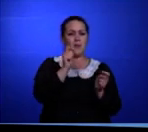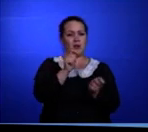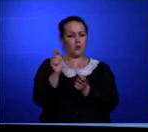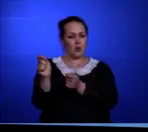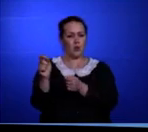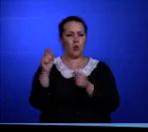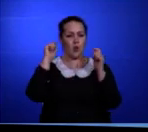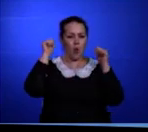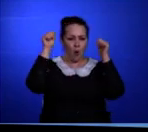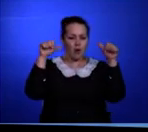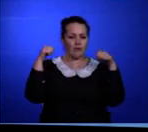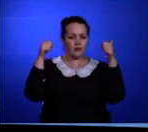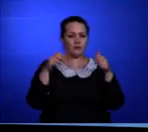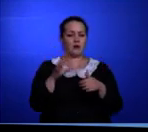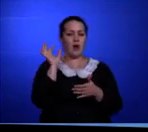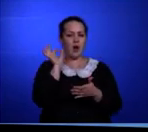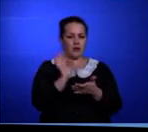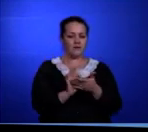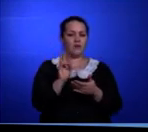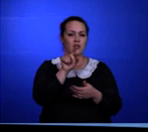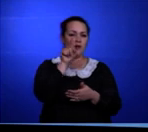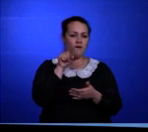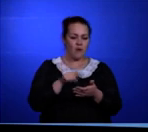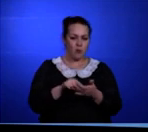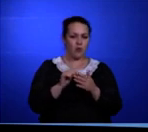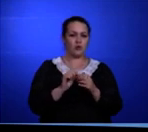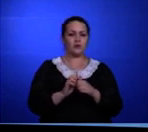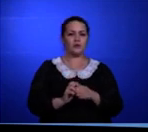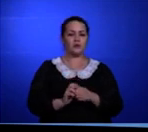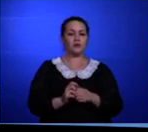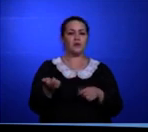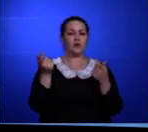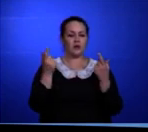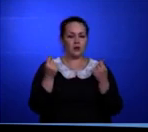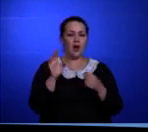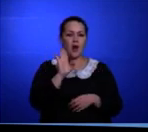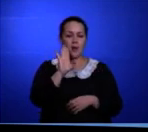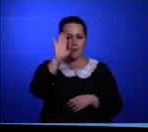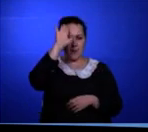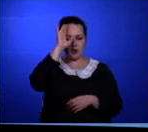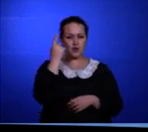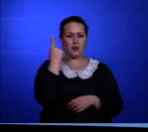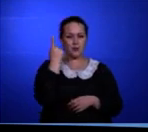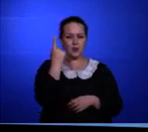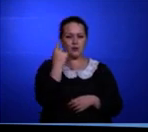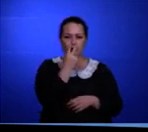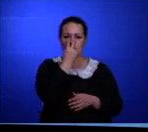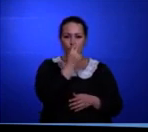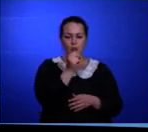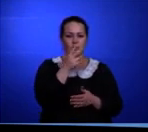Ребята, ответьте мне, пожалуйста, на вопросы. Где мальчик впервые увидел отца?